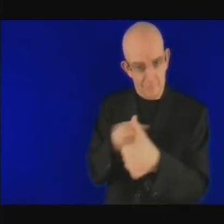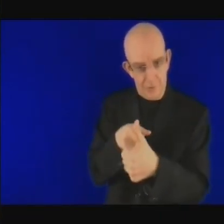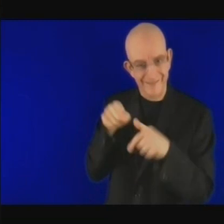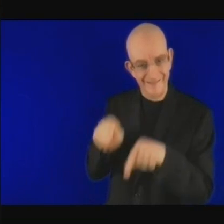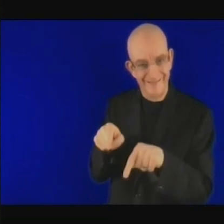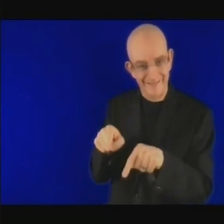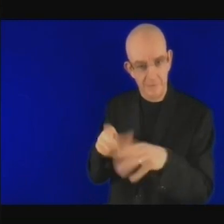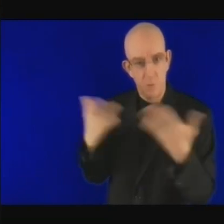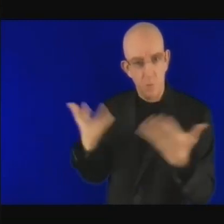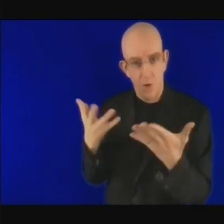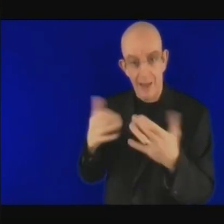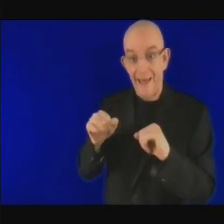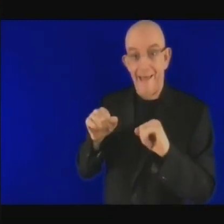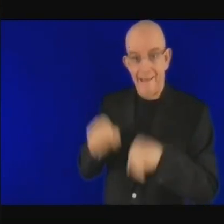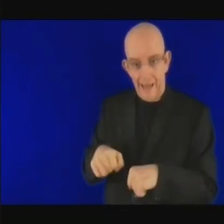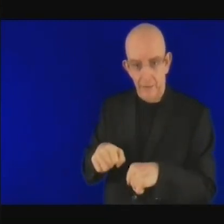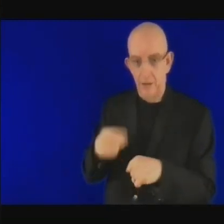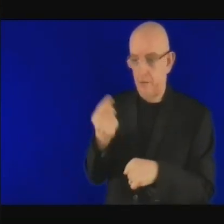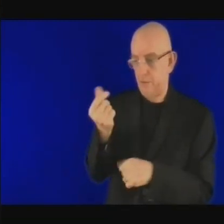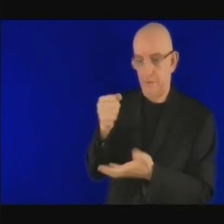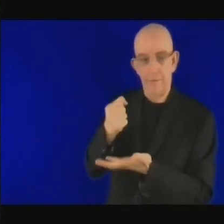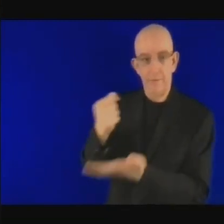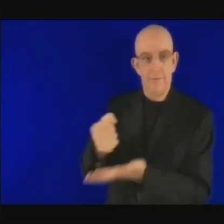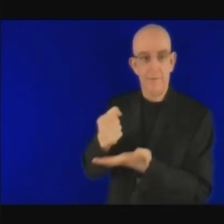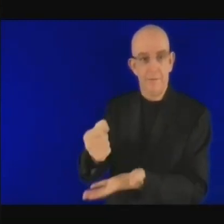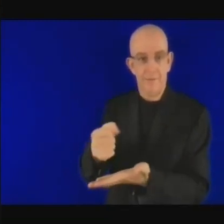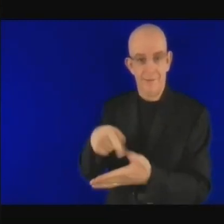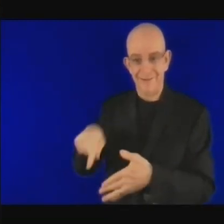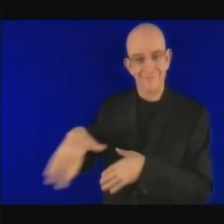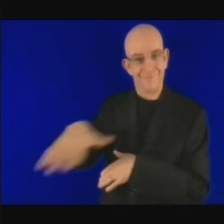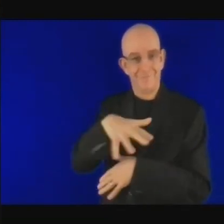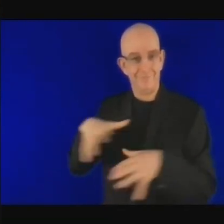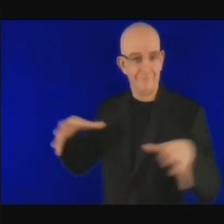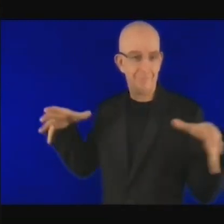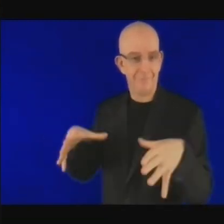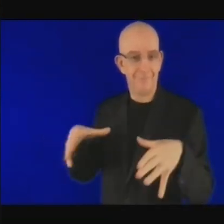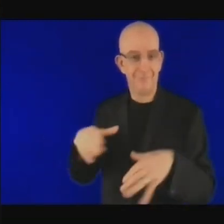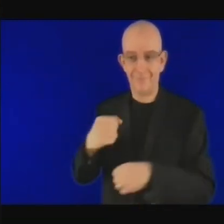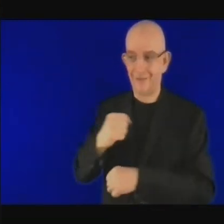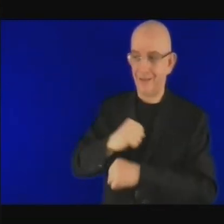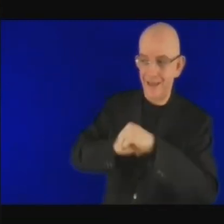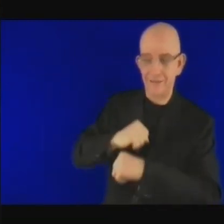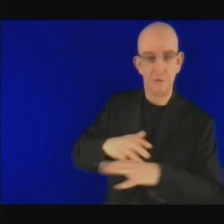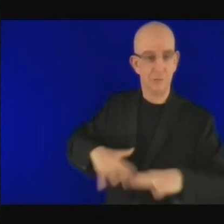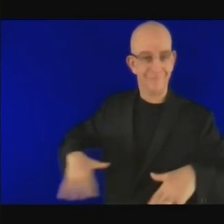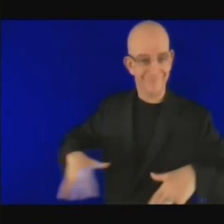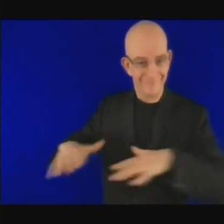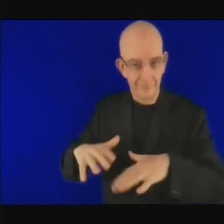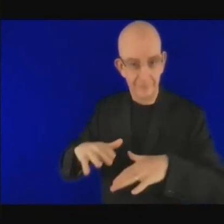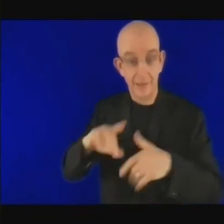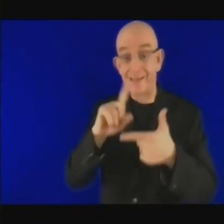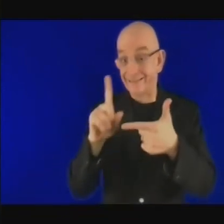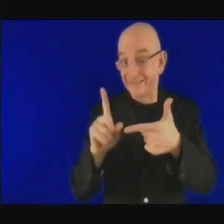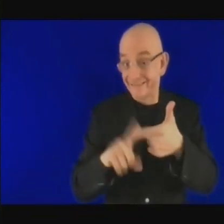Deuxième question, c'est la réglementation et de bons partenariats publics-privés qui doivent être mis en place car